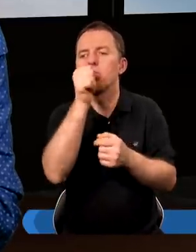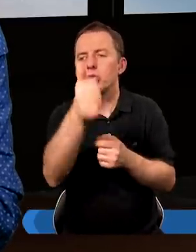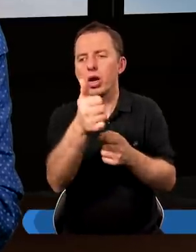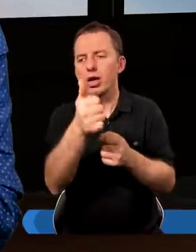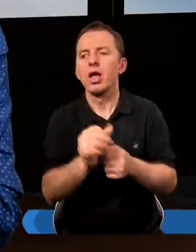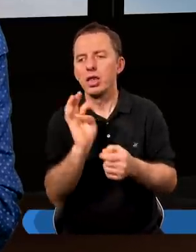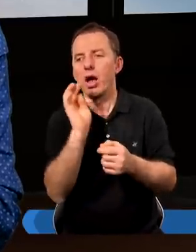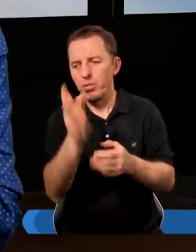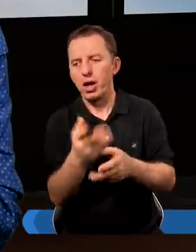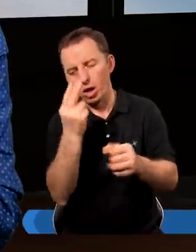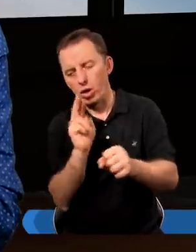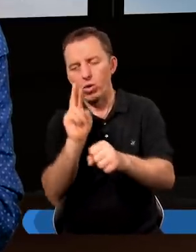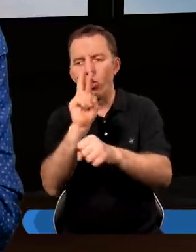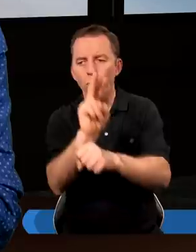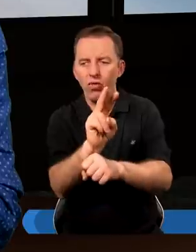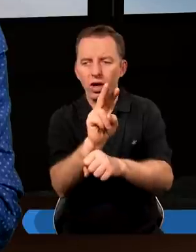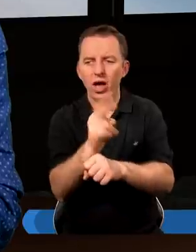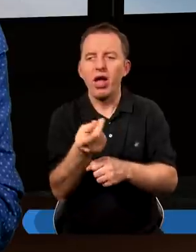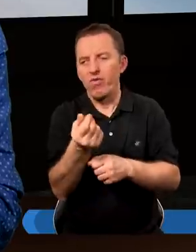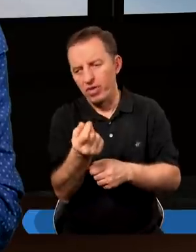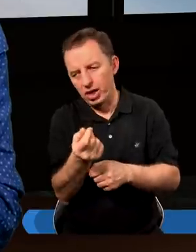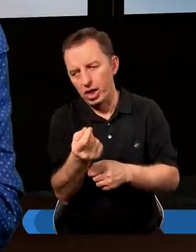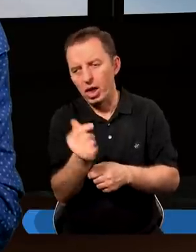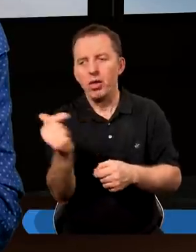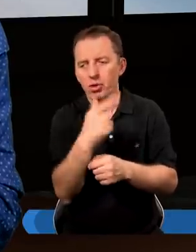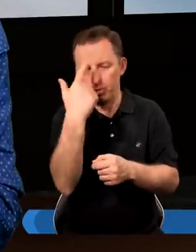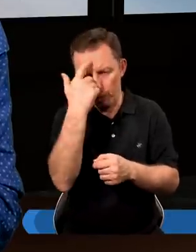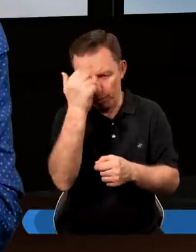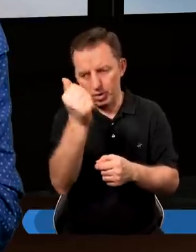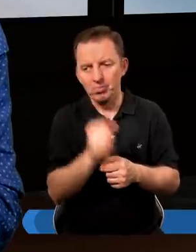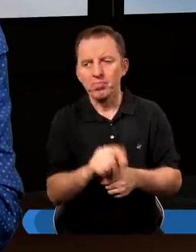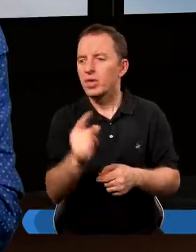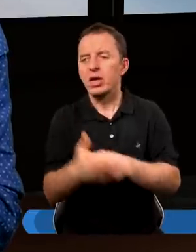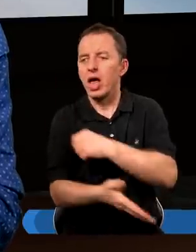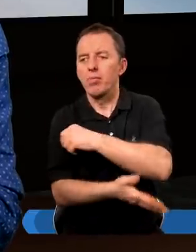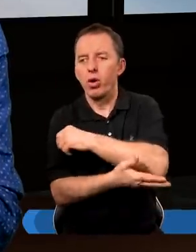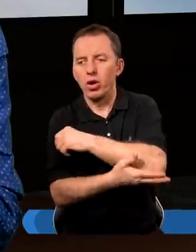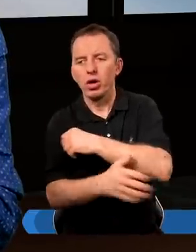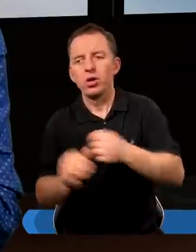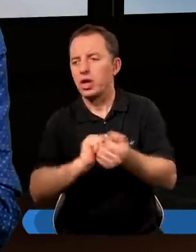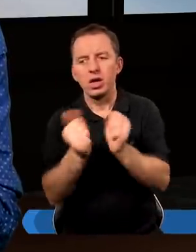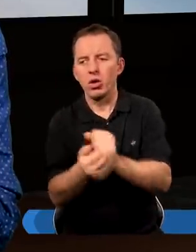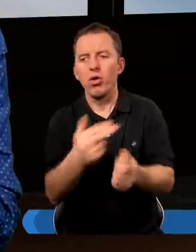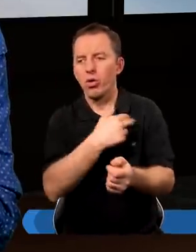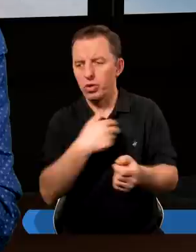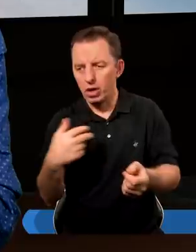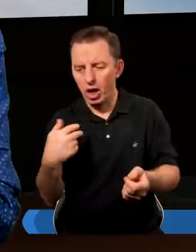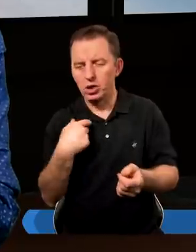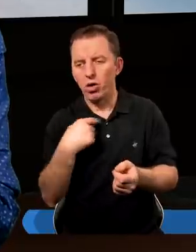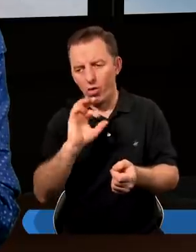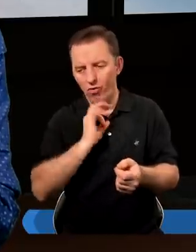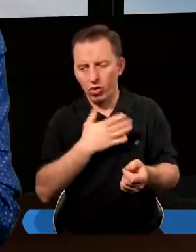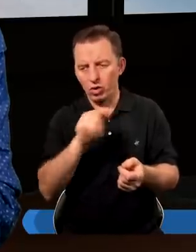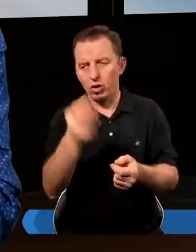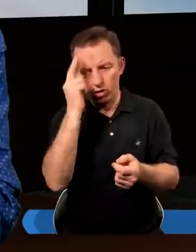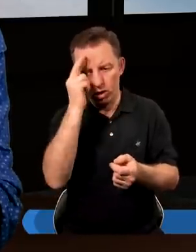jutro. Jeżeli tak bardzo ufamy w finanse, to musimy pamiętać, że one nie są naszą własnością. Jeżeli to